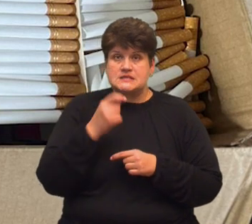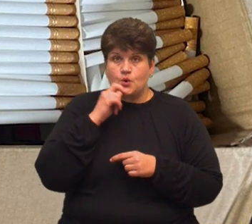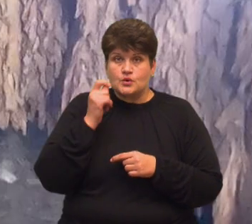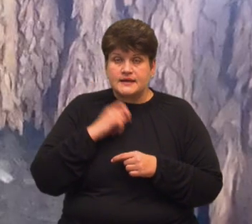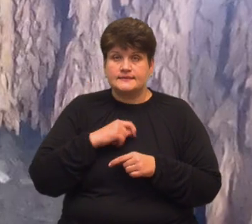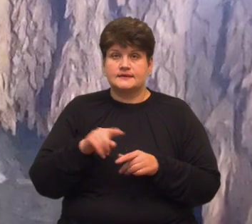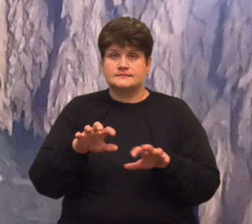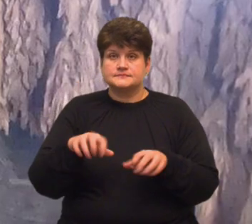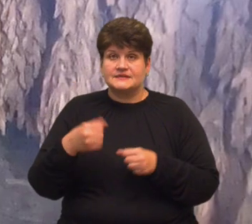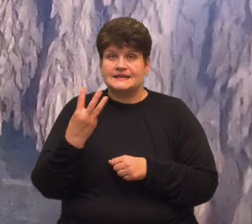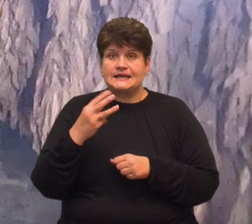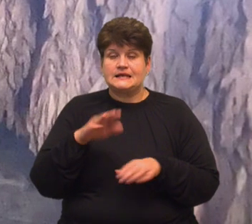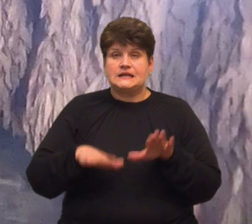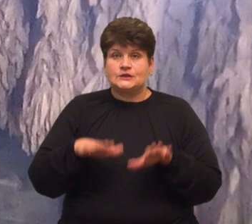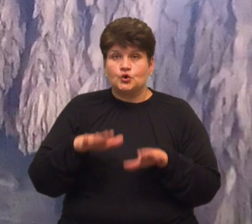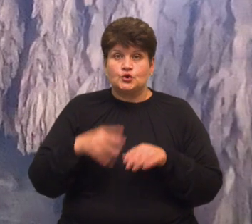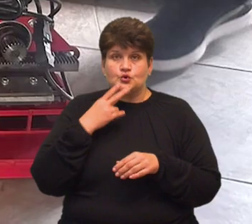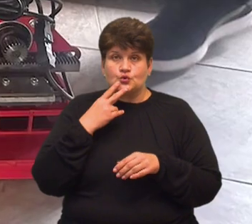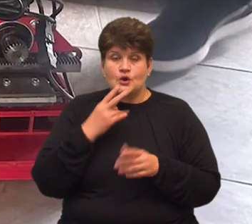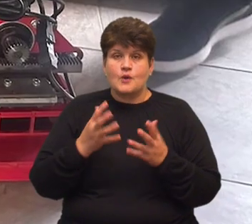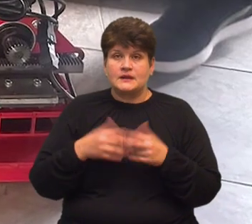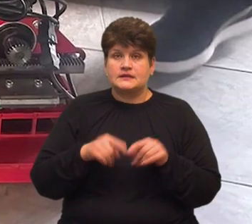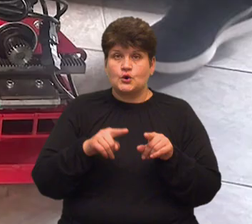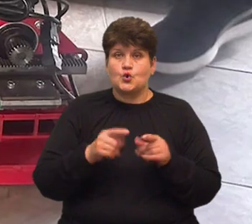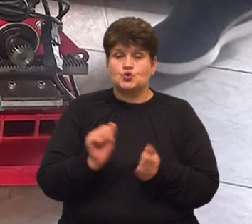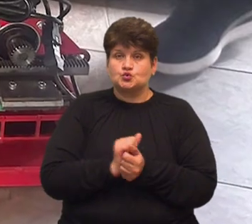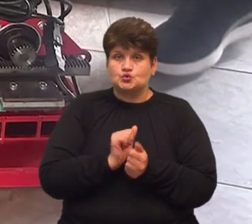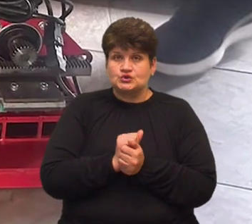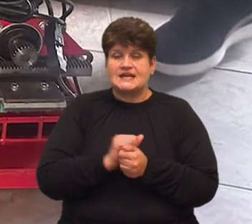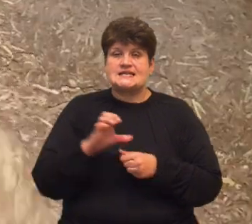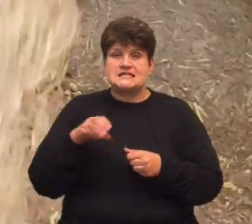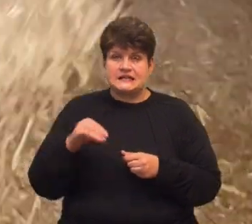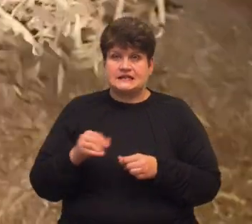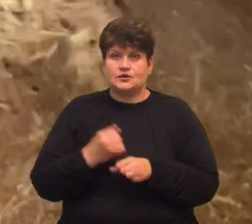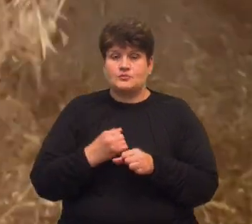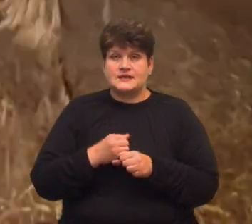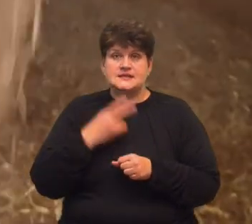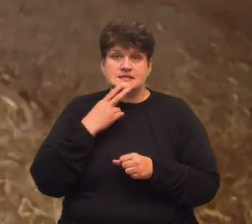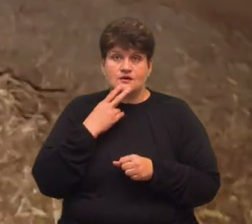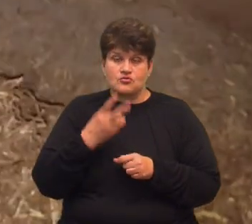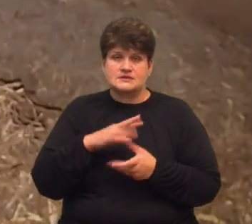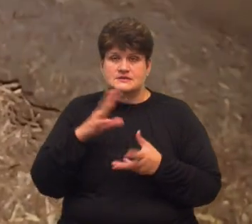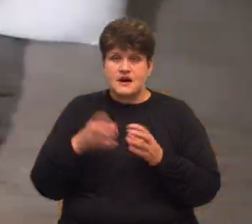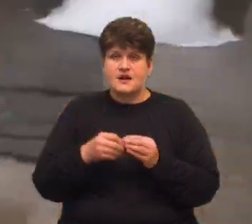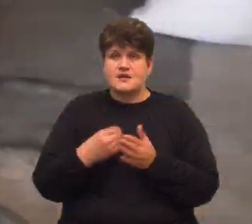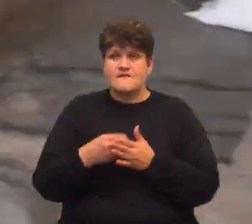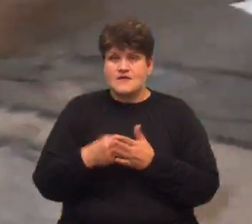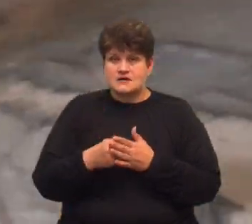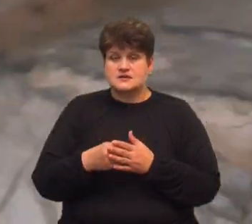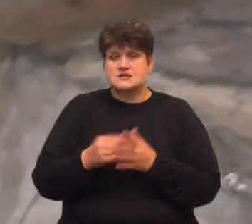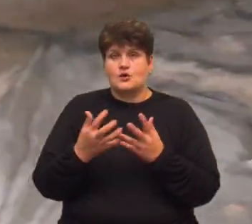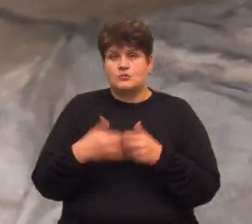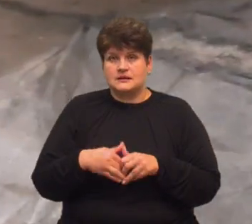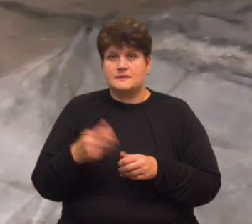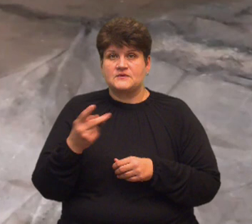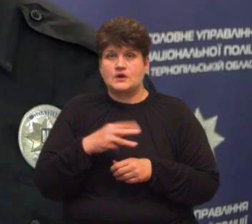Та вилучили три тонни тютюну, обладнання для його сушки і станки для виготовлення цигарок. Загальна вартість вилученої продукції та обладнання становить понад